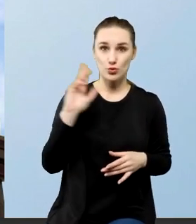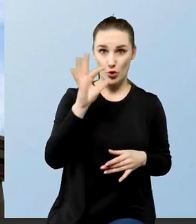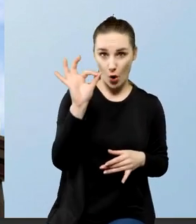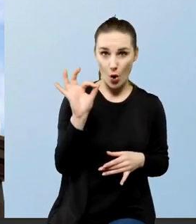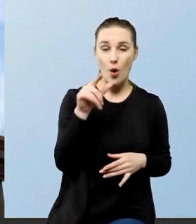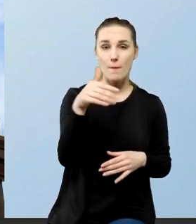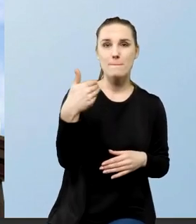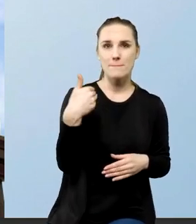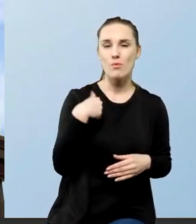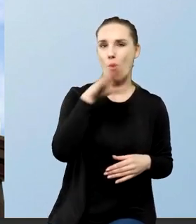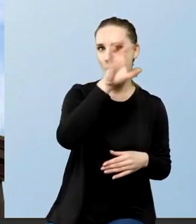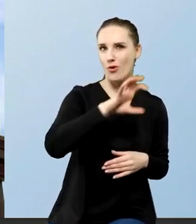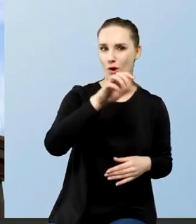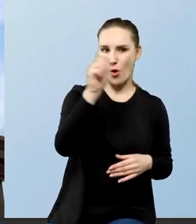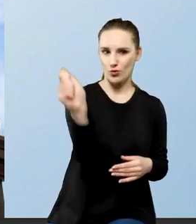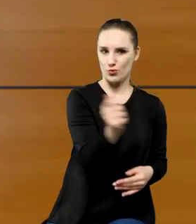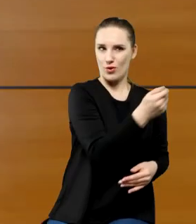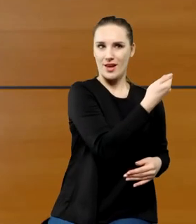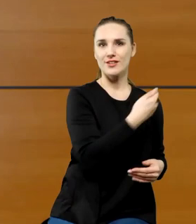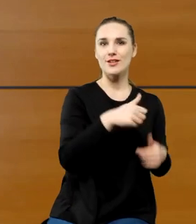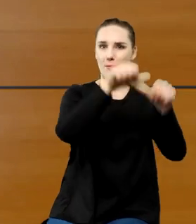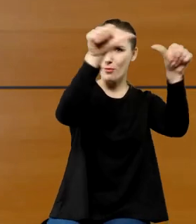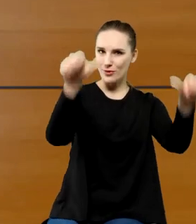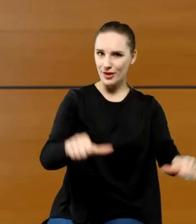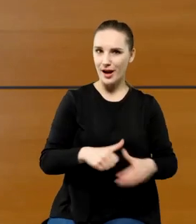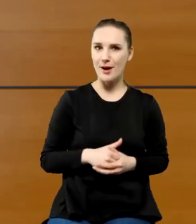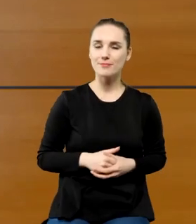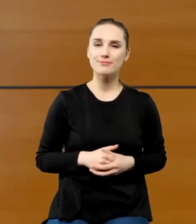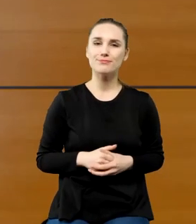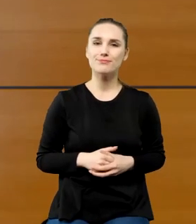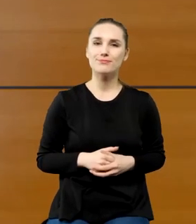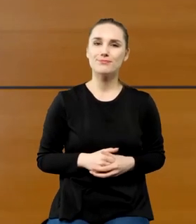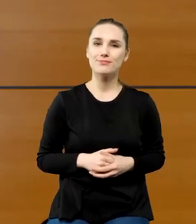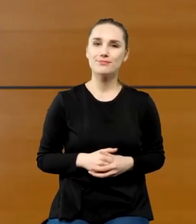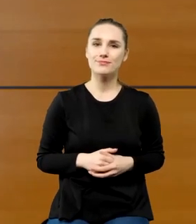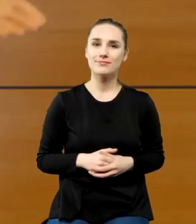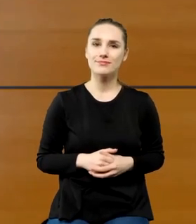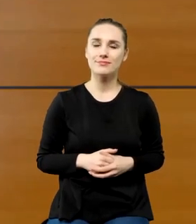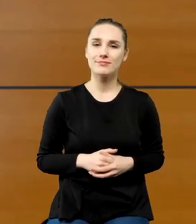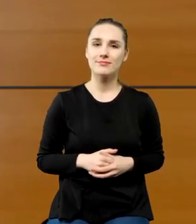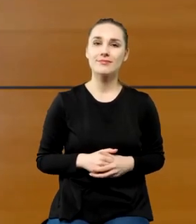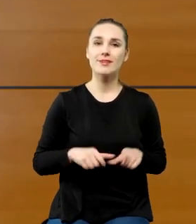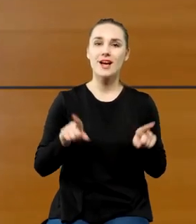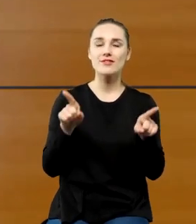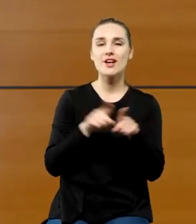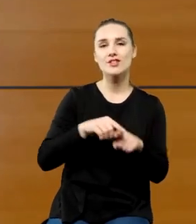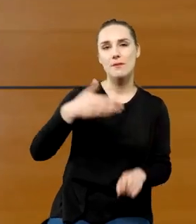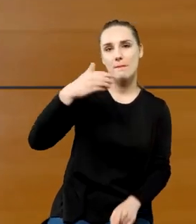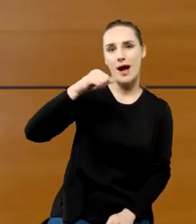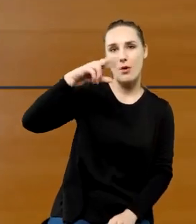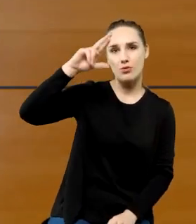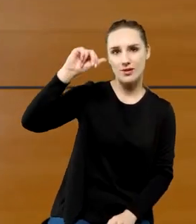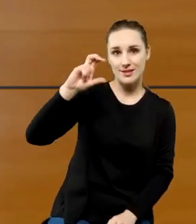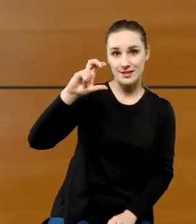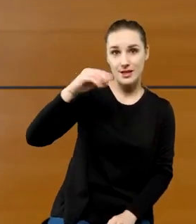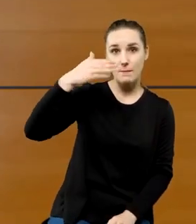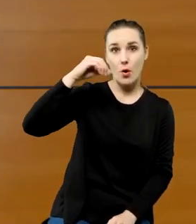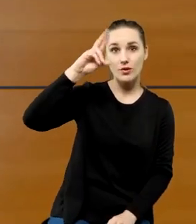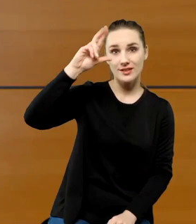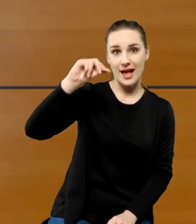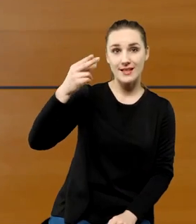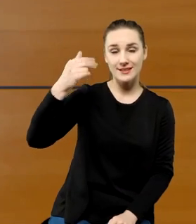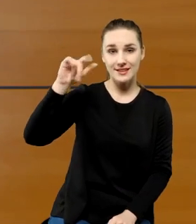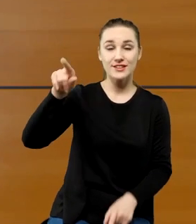odsłonięcie tego pomnika. Po drodze Maurycy Mochnacki opowiada o tym, że tak, to jest właśnie